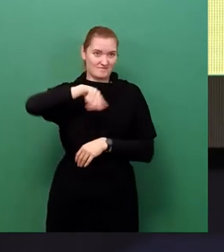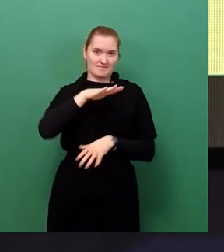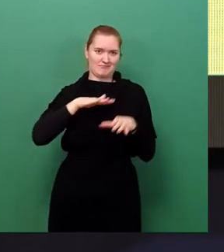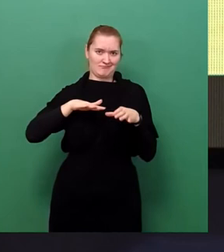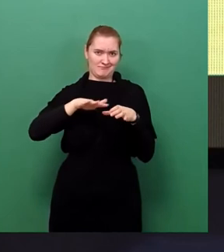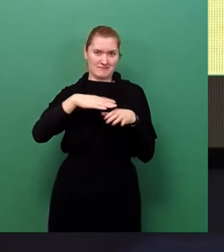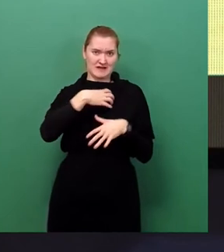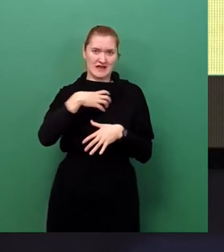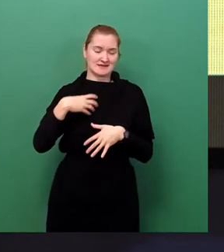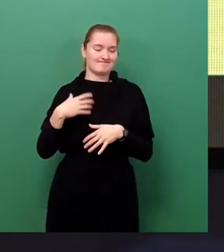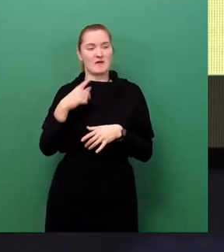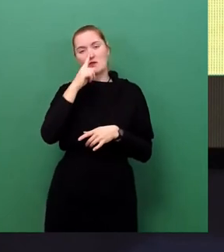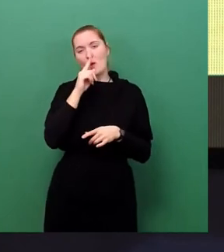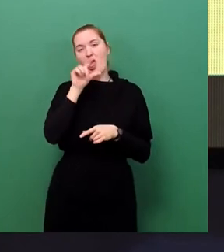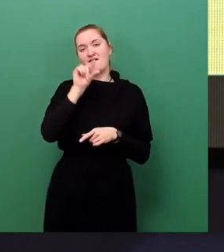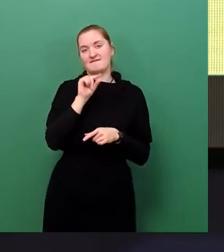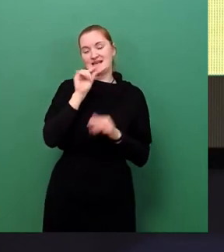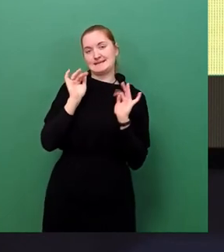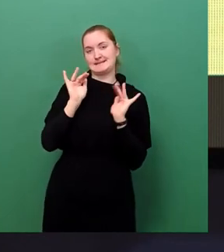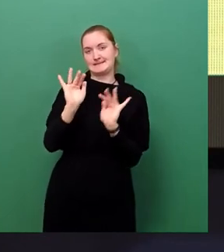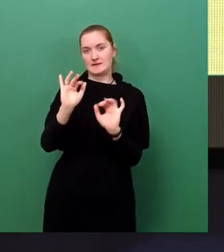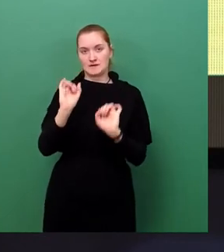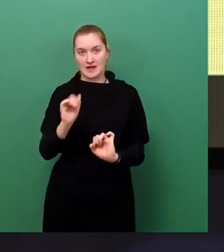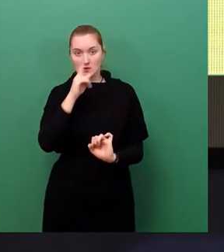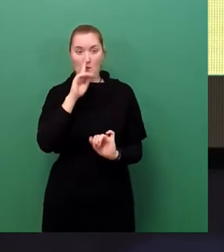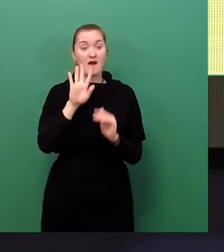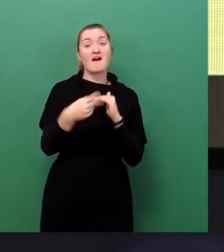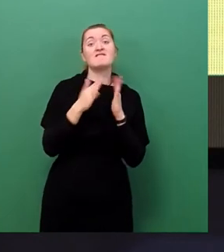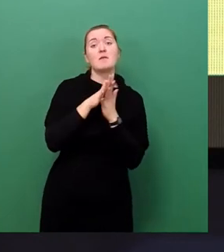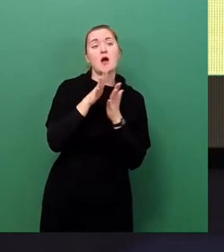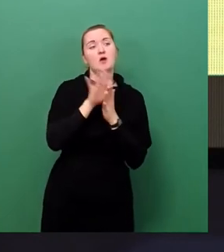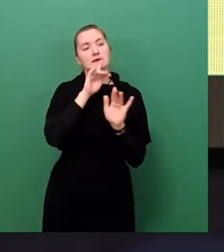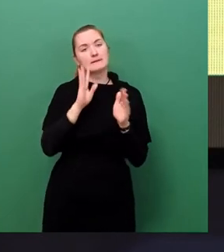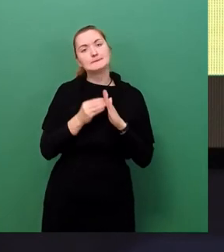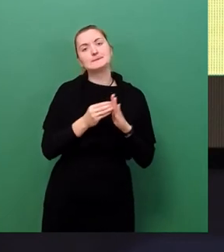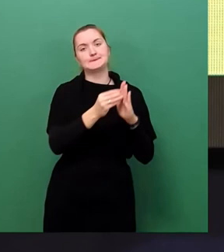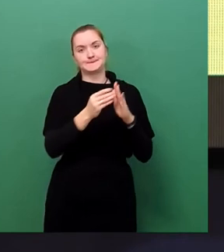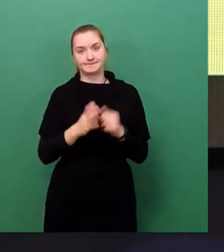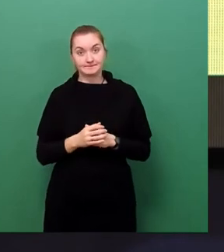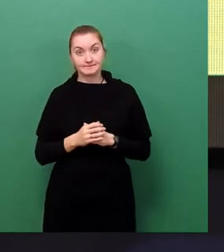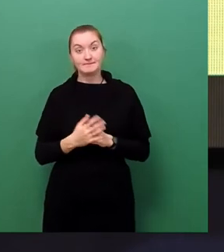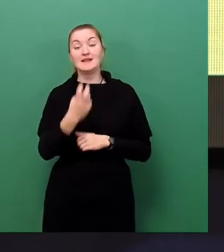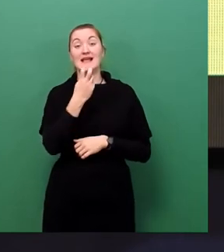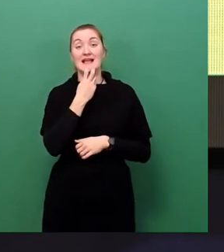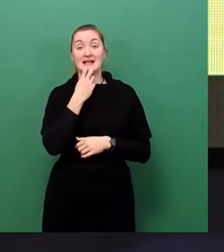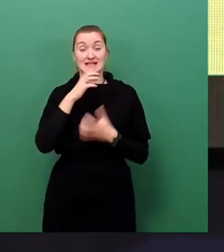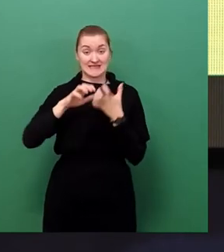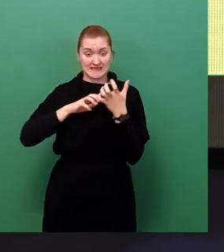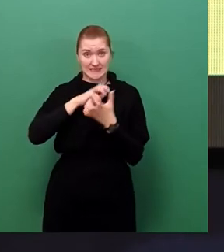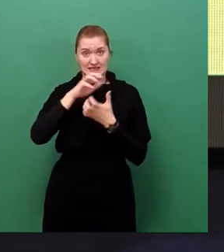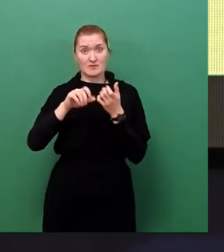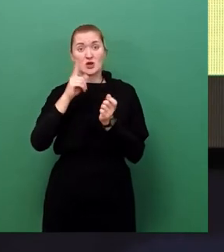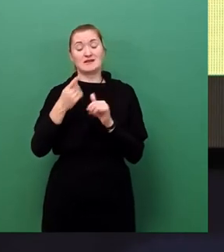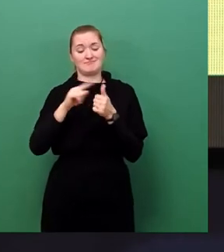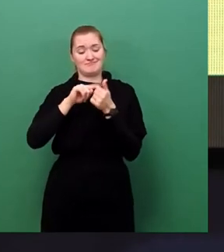und Gewerben zur Seite stehen. Die Energiekrise offenbart demnach eine dreifache Abhängigkeit Deutschlands zu